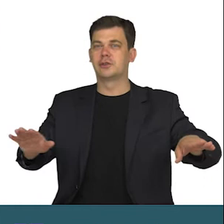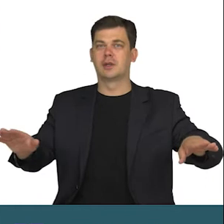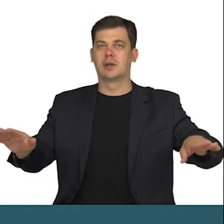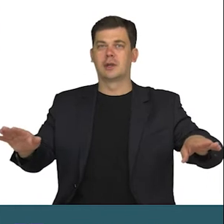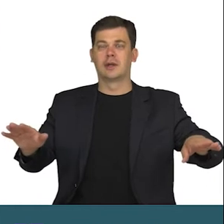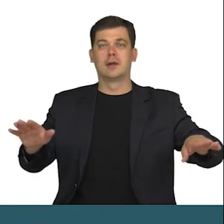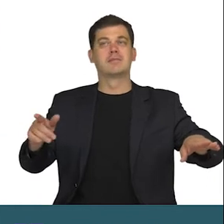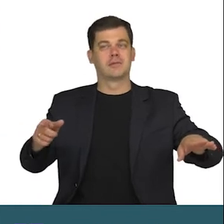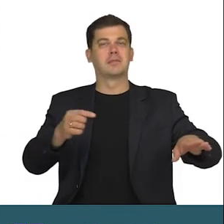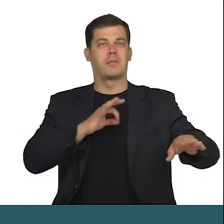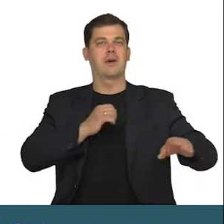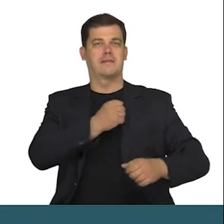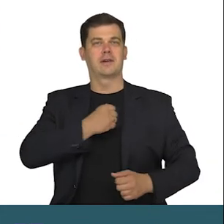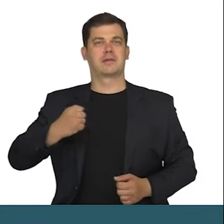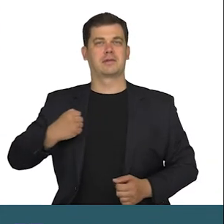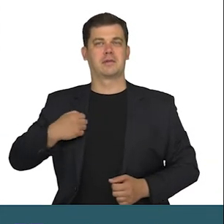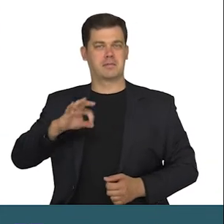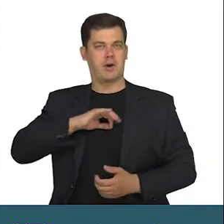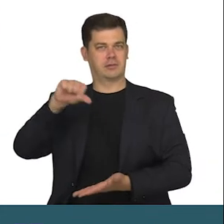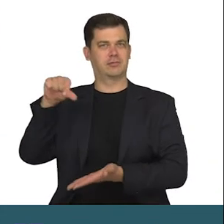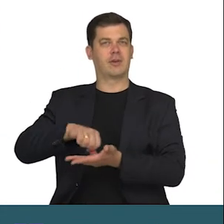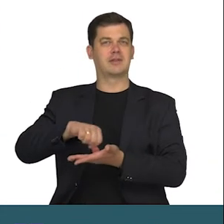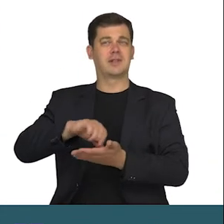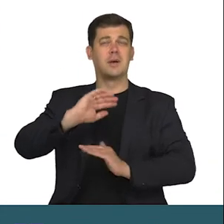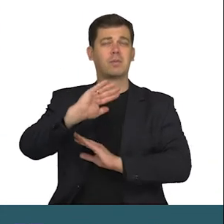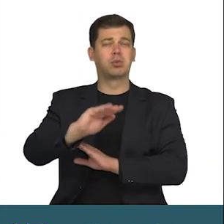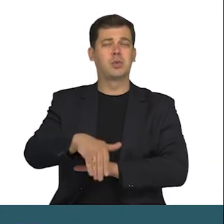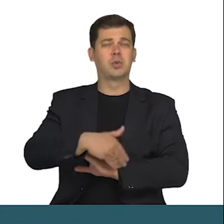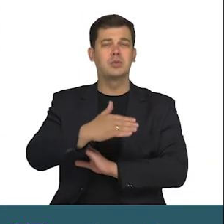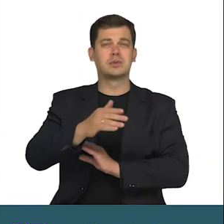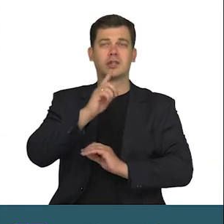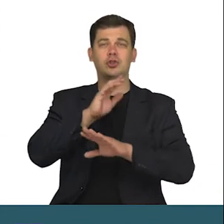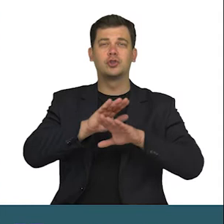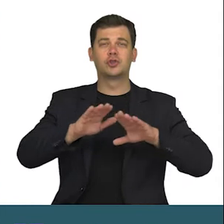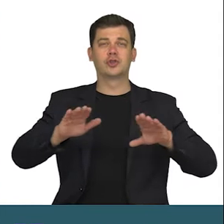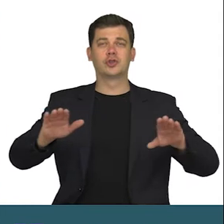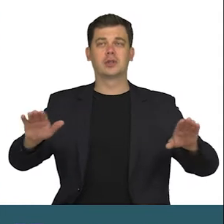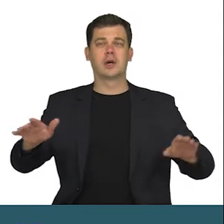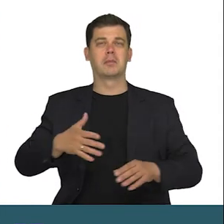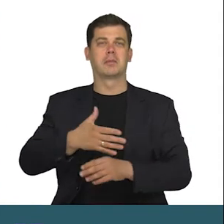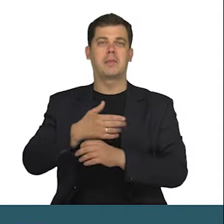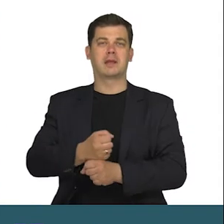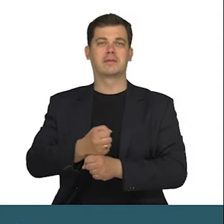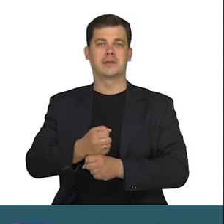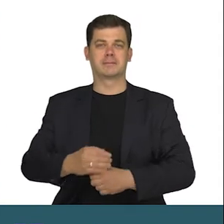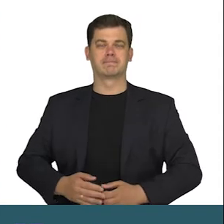To moja Warszawa. Moja stolica. Pusta, cicha i martwa.